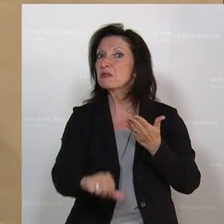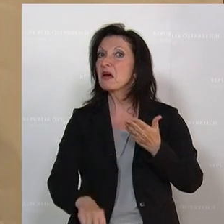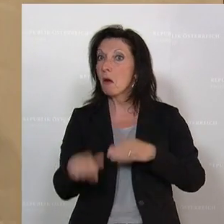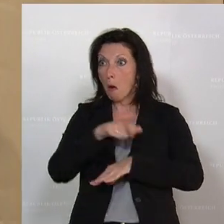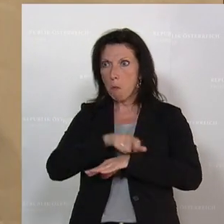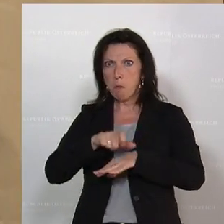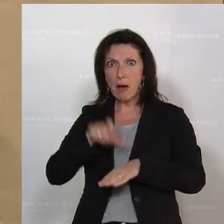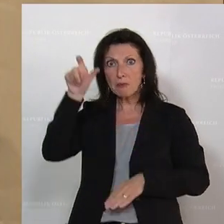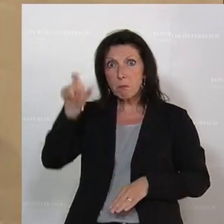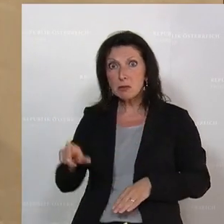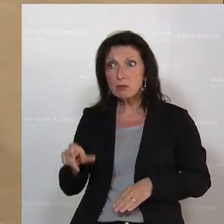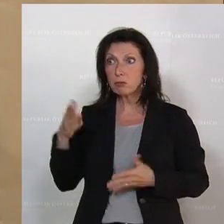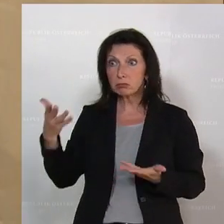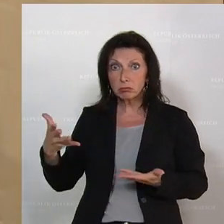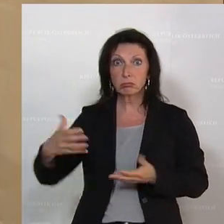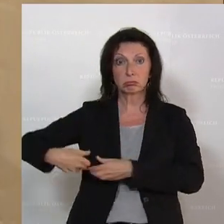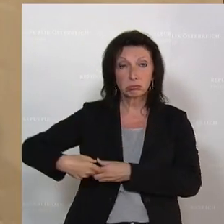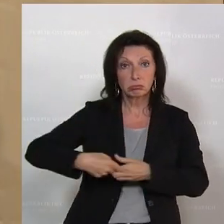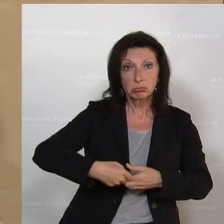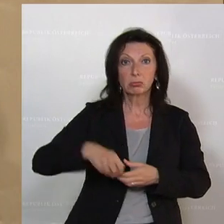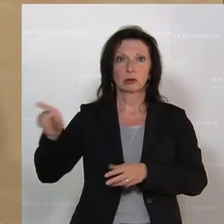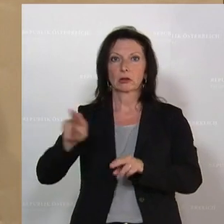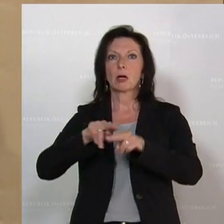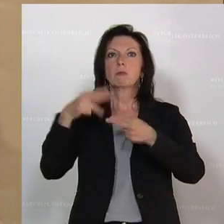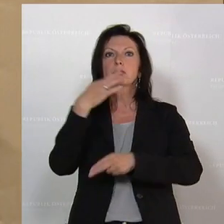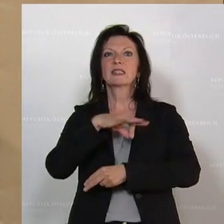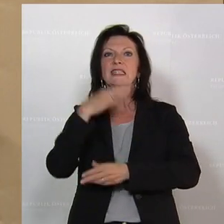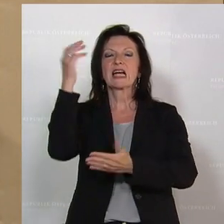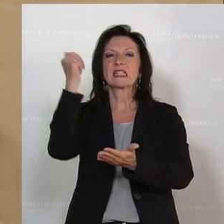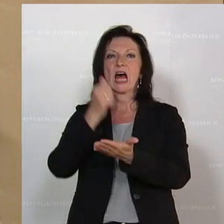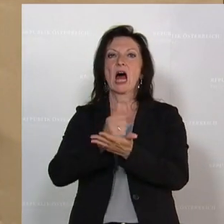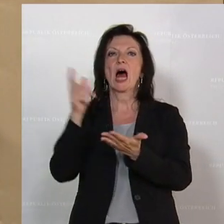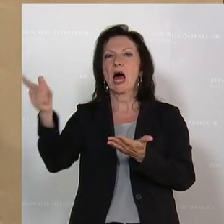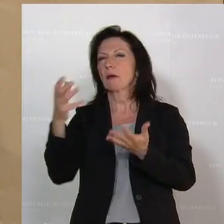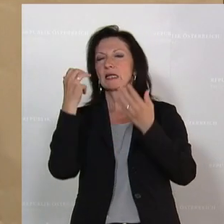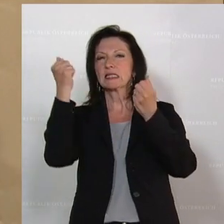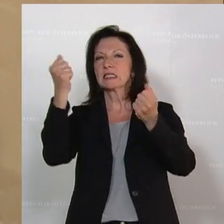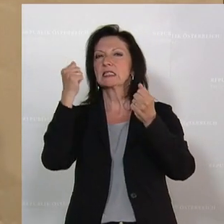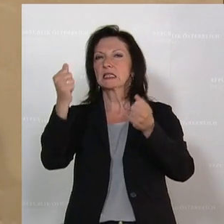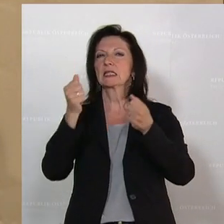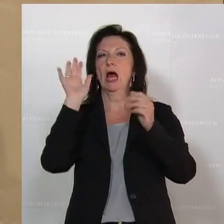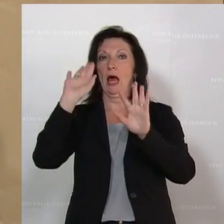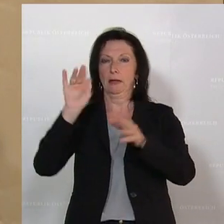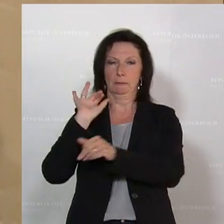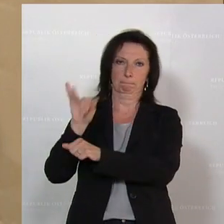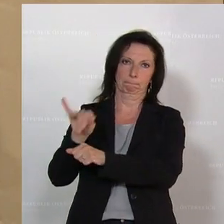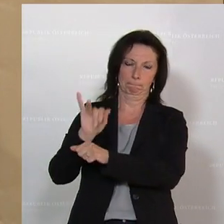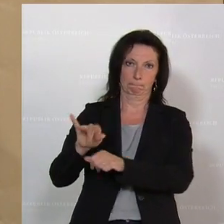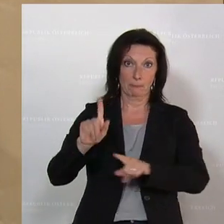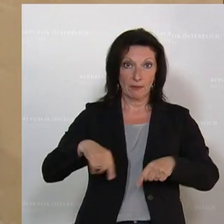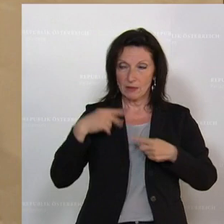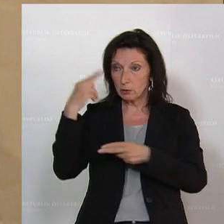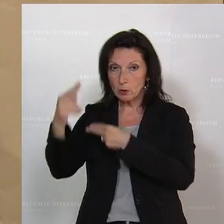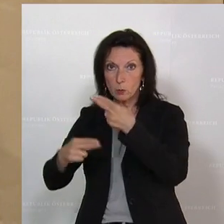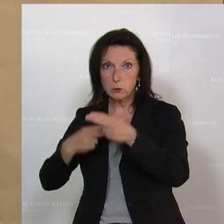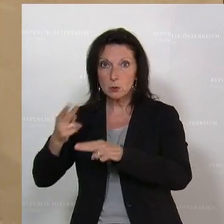Beamten und Sicherheitsstandards des Bundeskanzleramts vorbei. Die Ermittlungen wurden dann eingestellt,